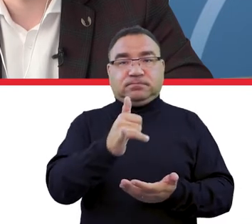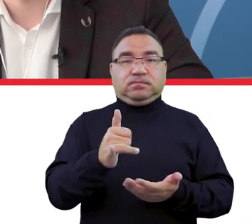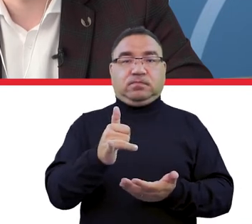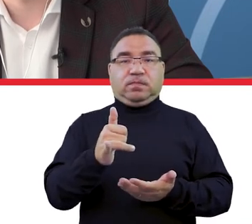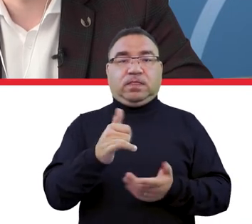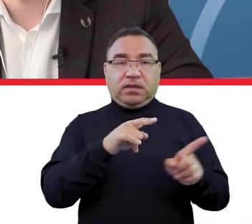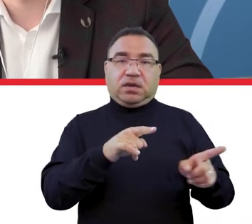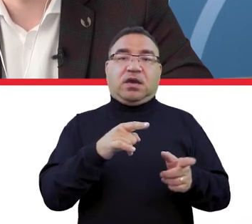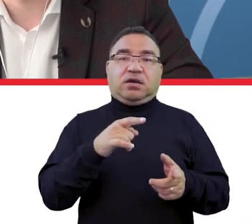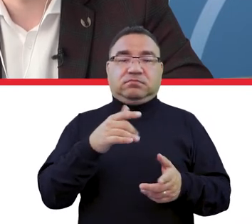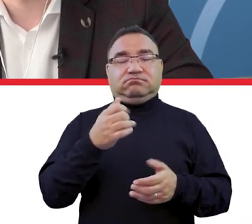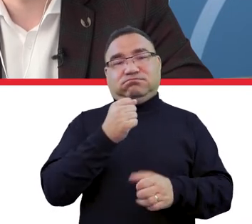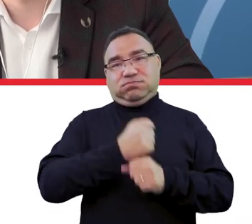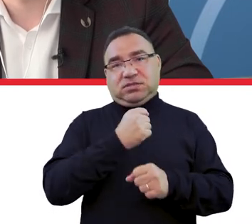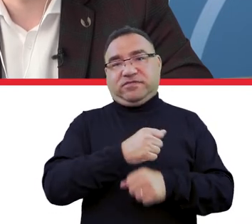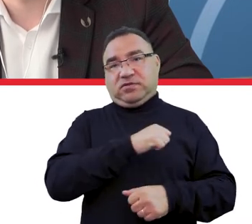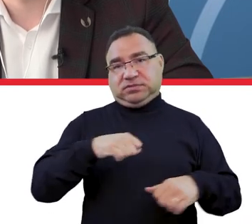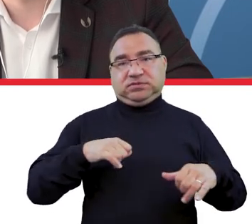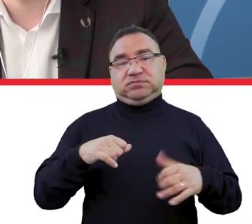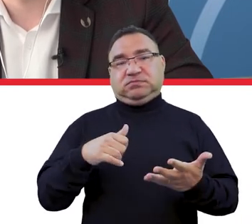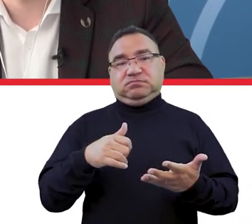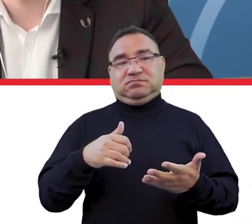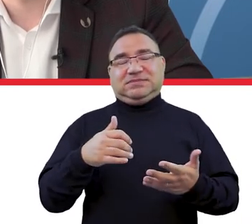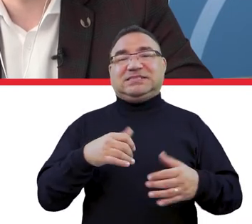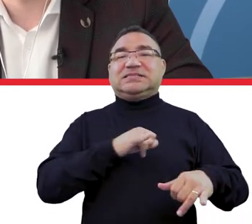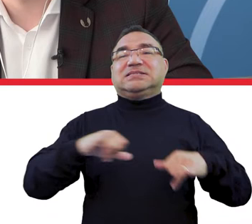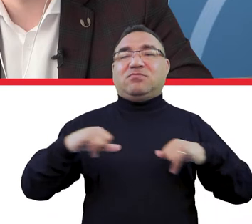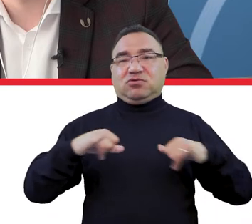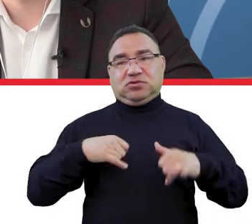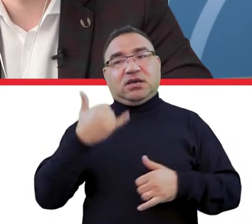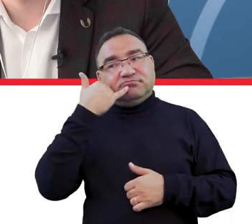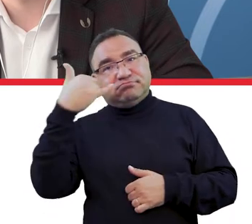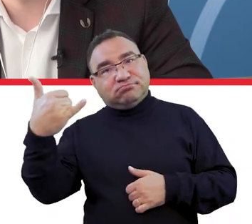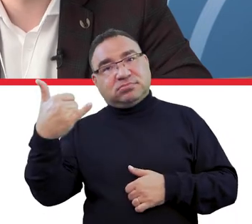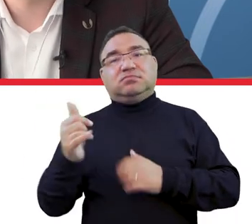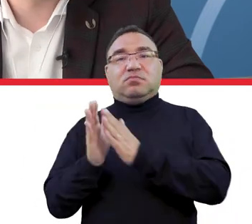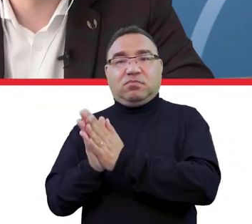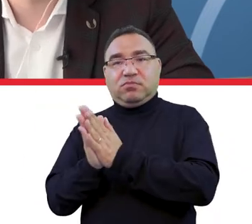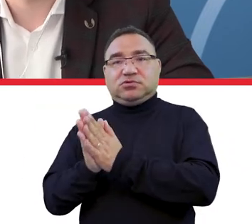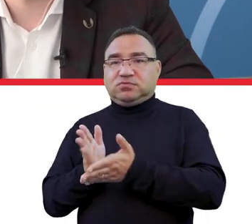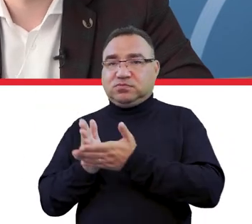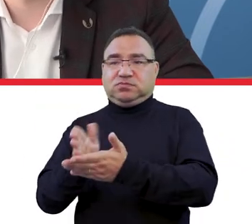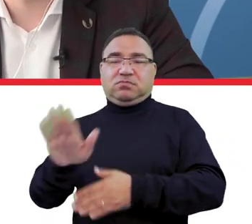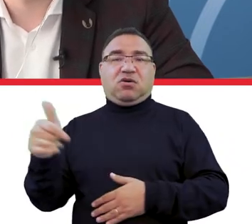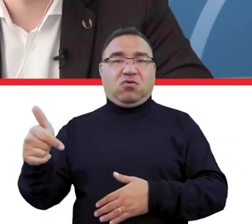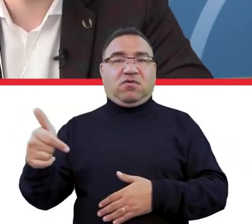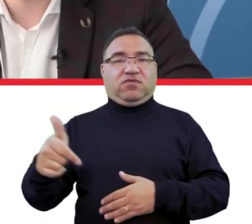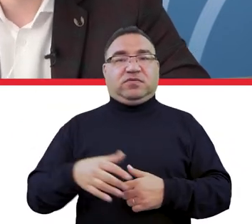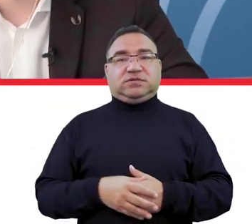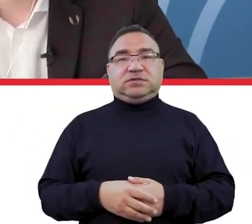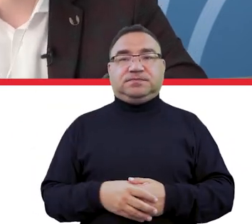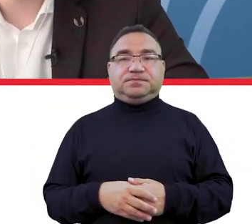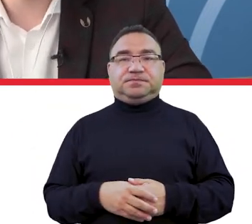to ja jako doświadczony samorządowiec chętnie wykonam telefon z prośbą, żeby sobie poradzili, bo to jest ich obowiązek.